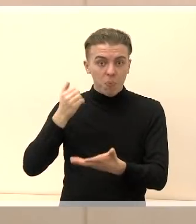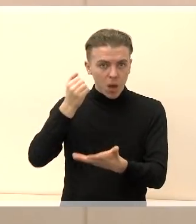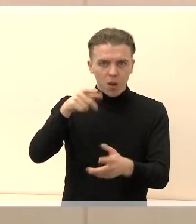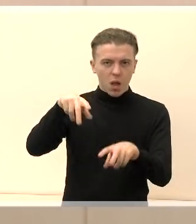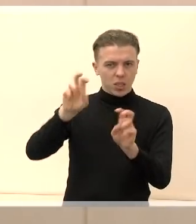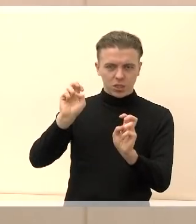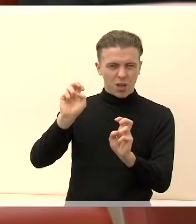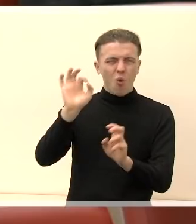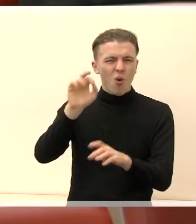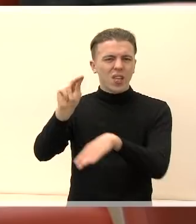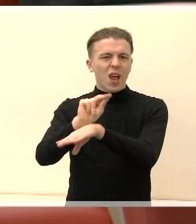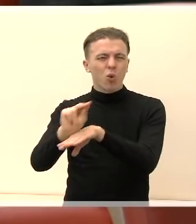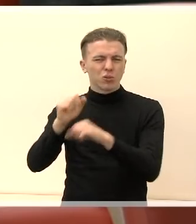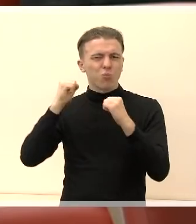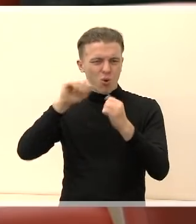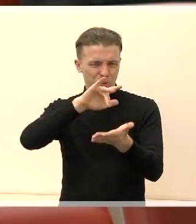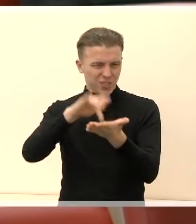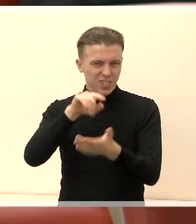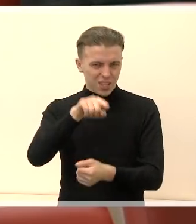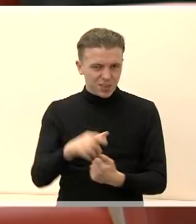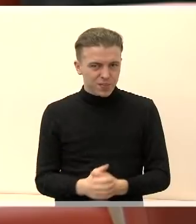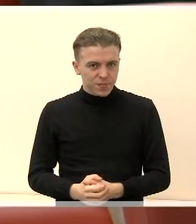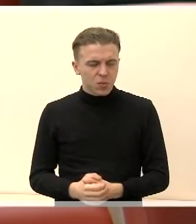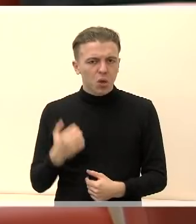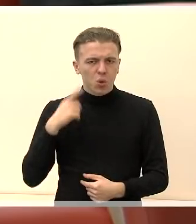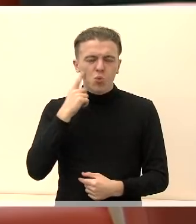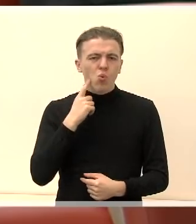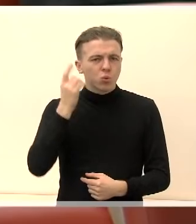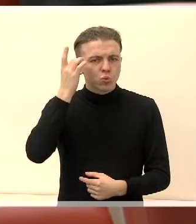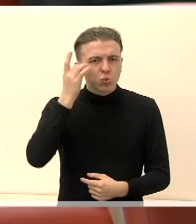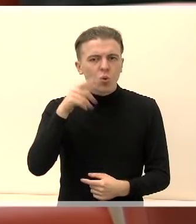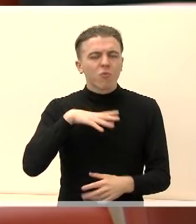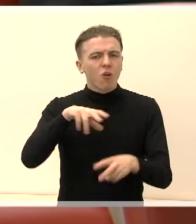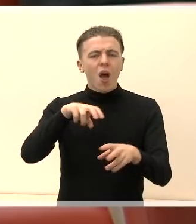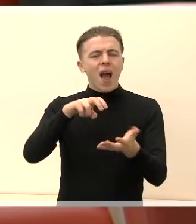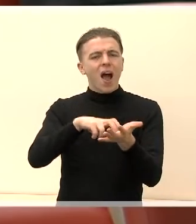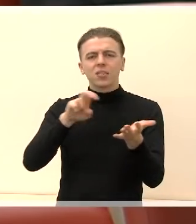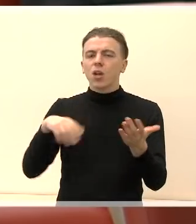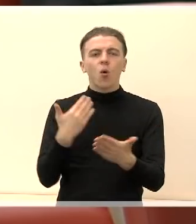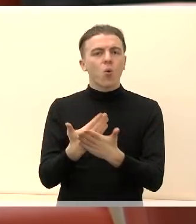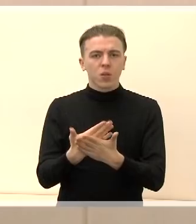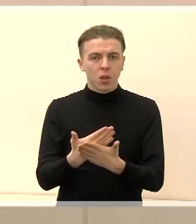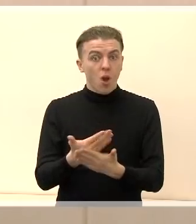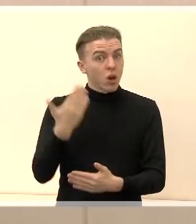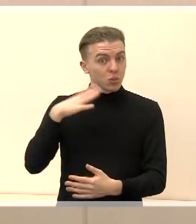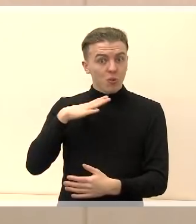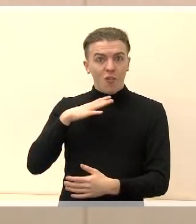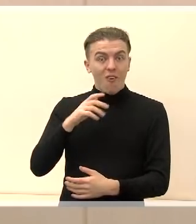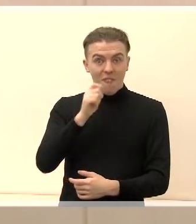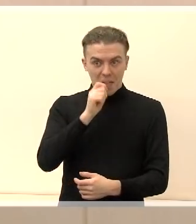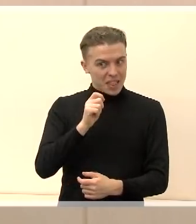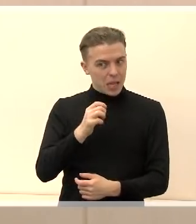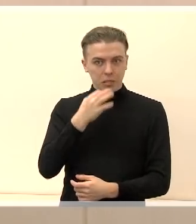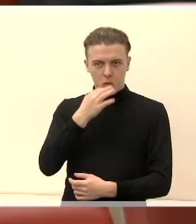rekonstrukcijai. Noriu sužinoti, kodėl atsisakė, nes toje laidoje vedėjas nesutikė teisės pasisakyti